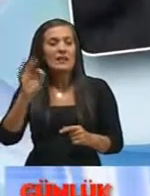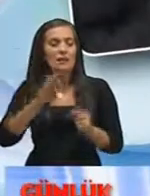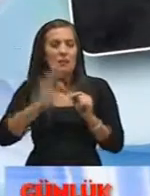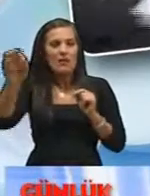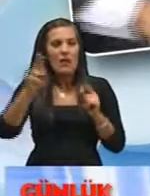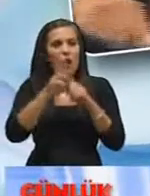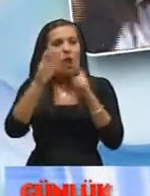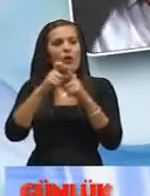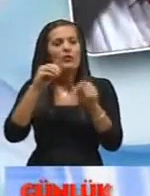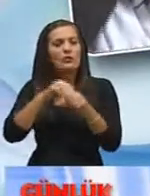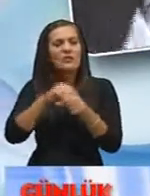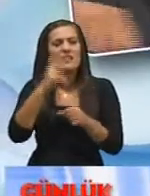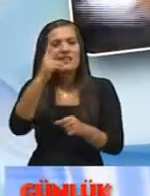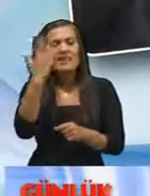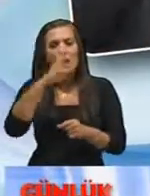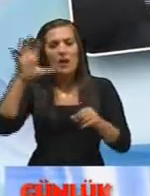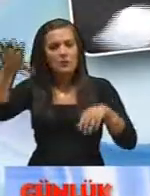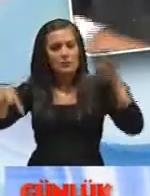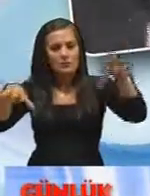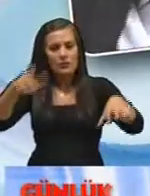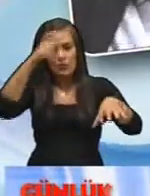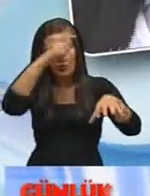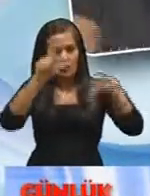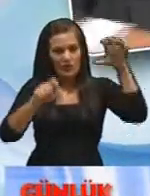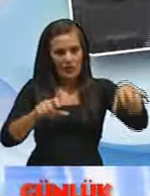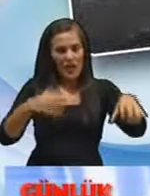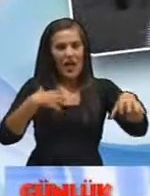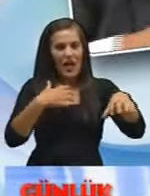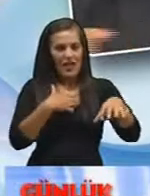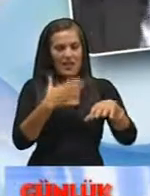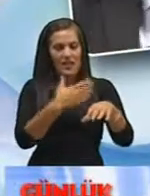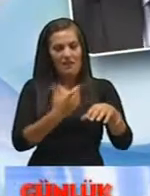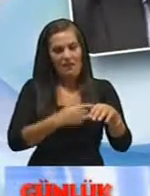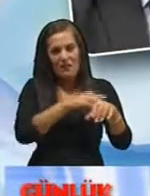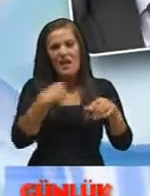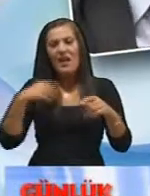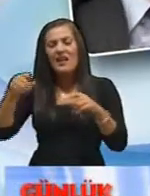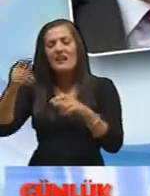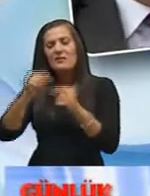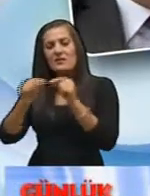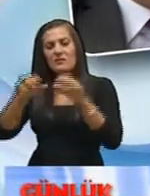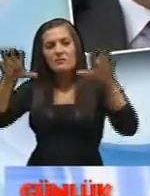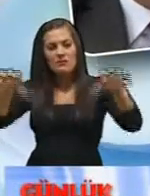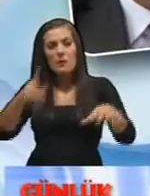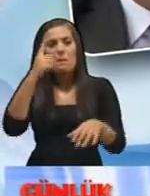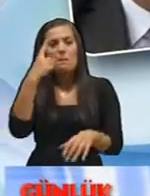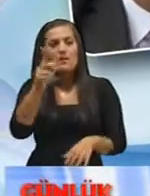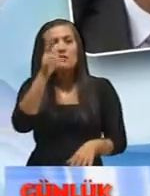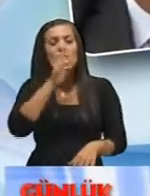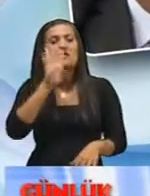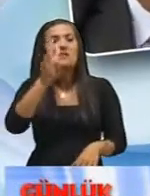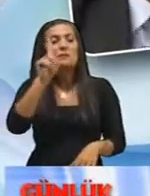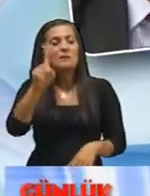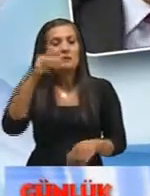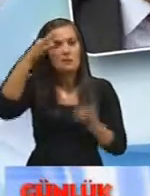İki kara parçası arasında Türkiye'mizle Ana vatanla Yavru vatan arasında 1341 metre Derinliğe kadar